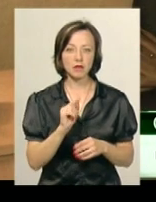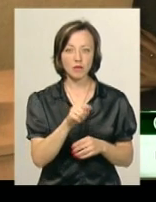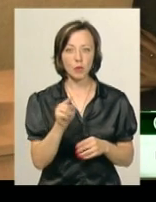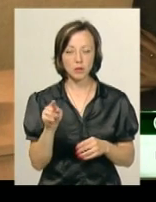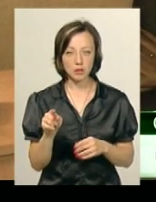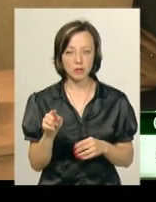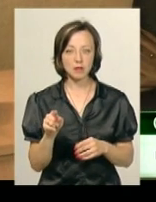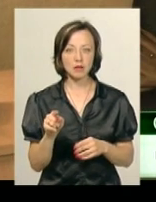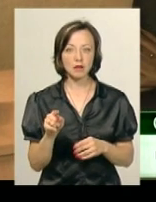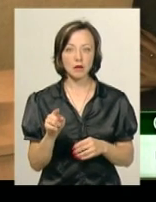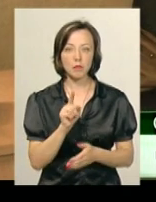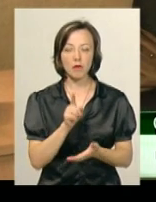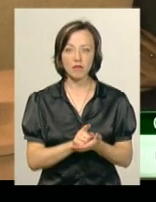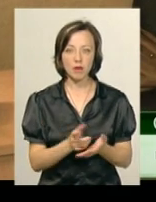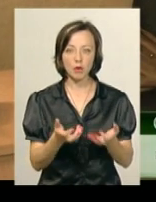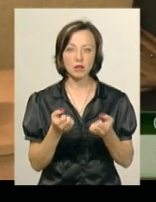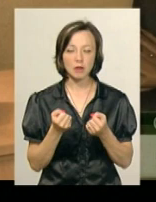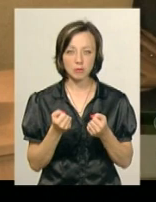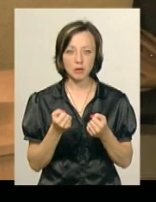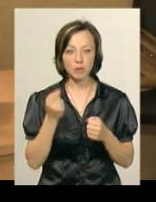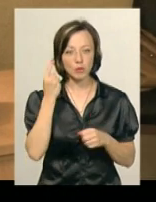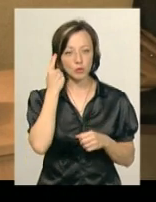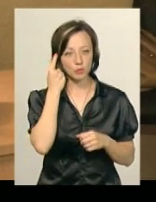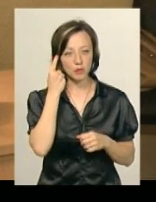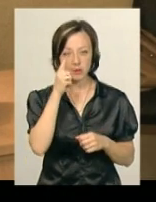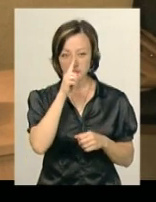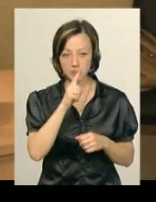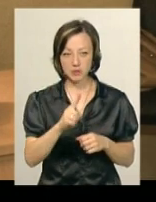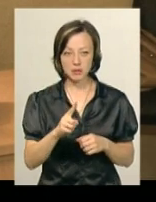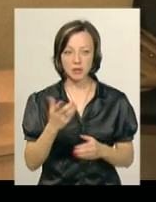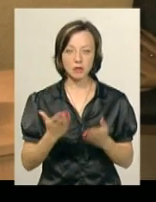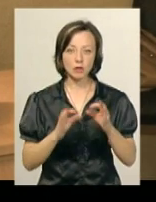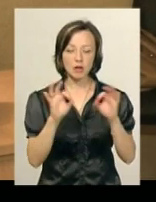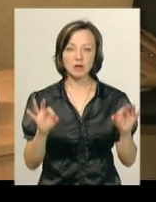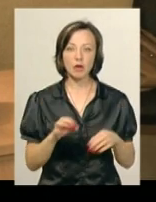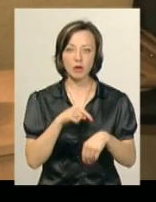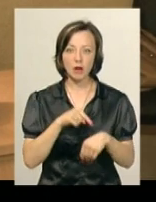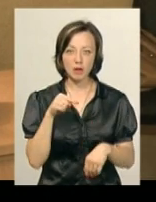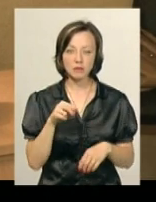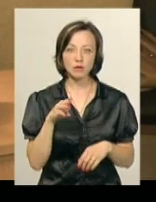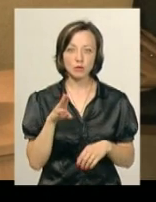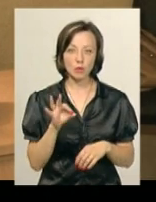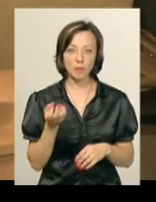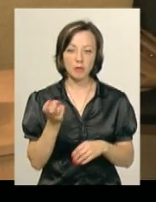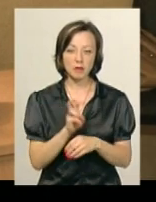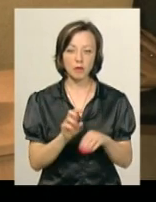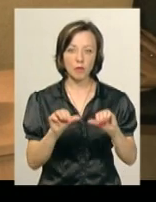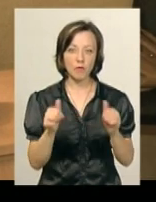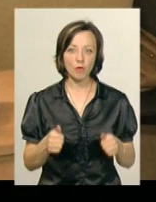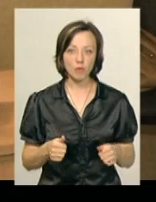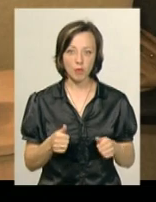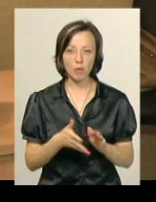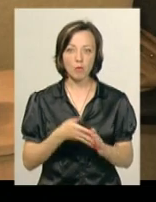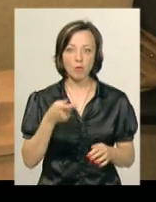повинні одержати, подумають, місяць, як ніяк інграції не буде, то прийти і вони оформлять